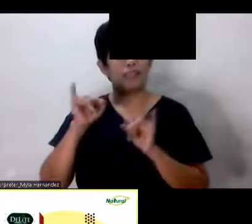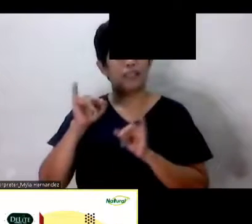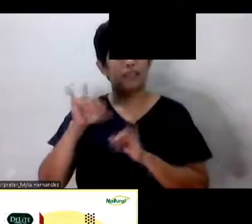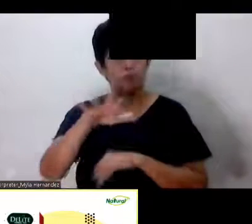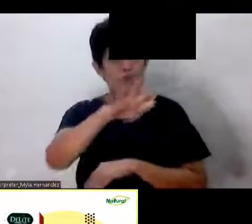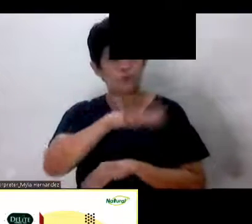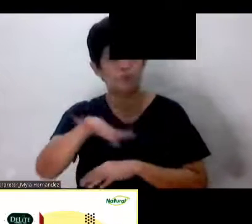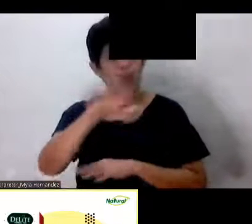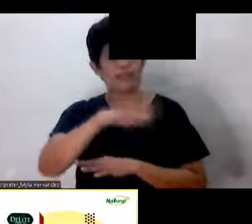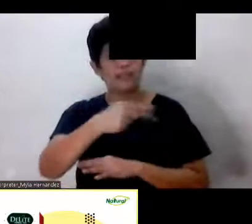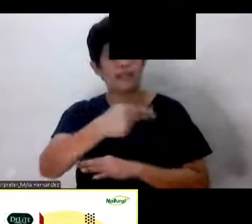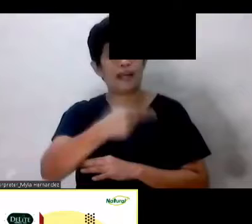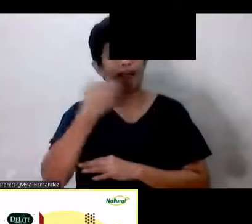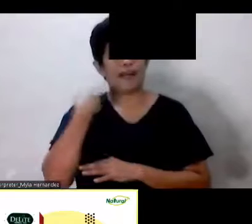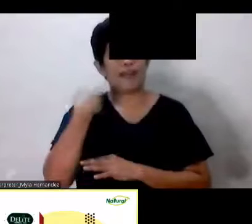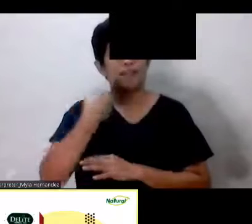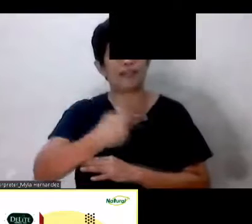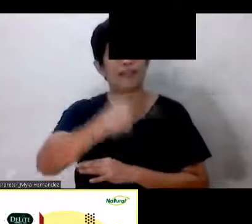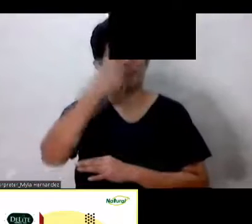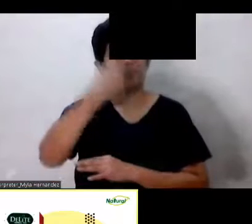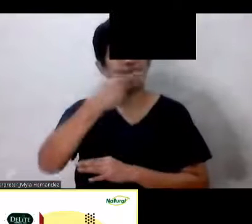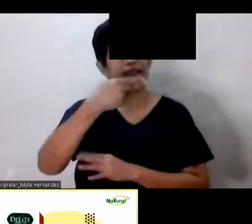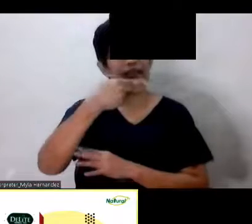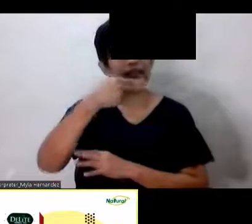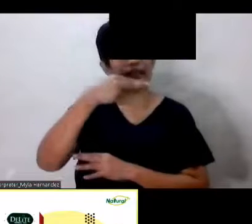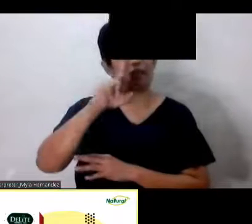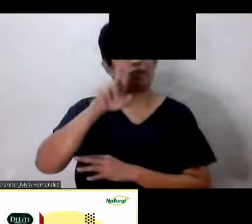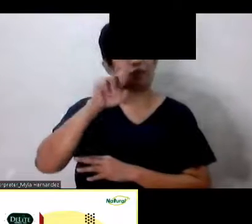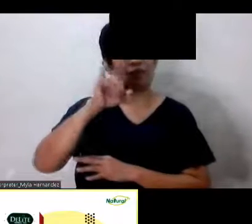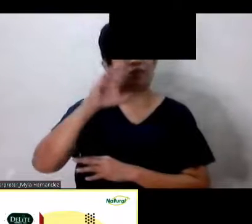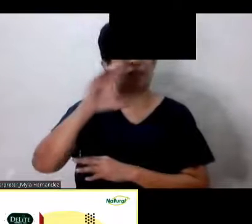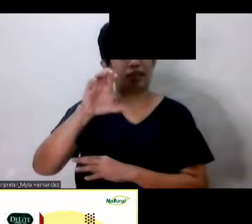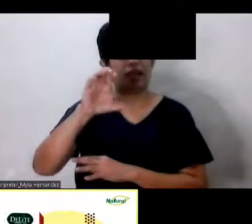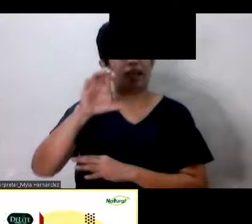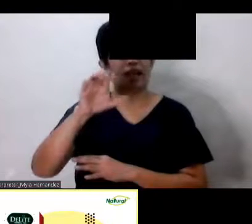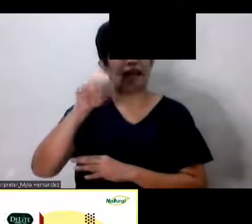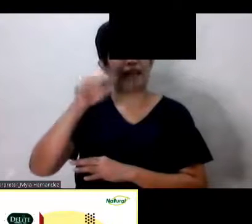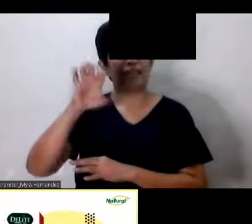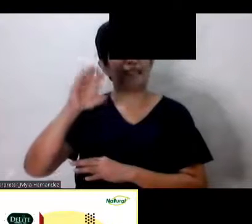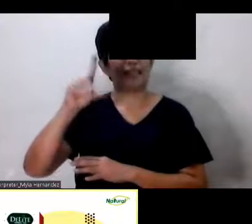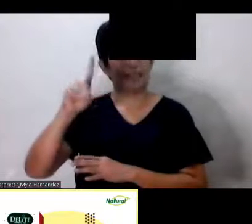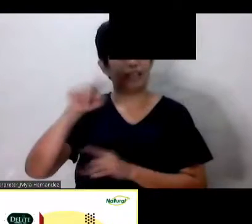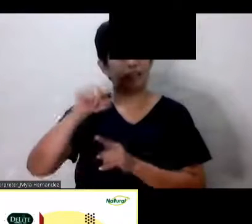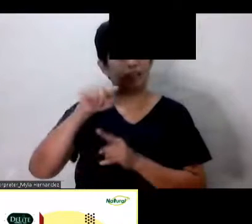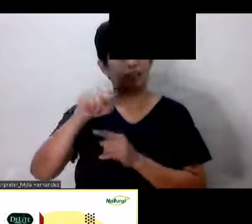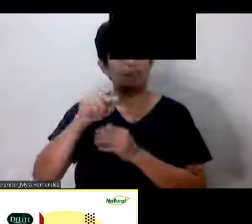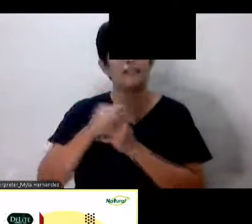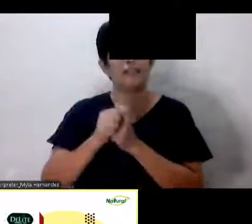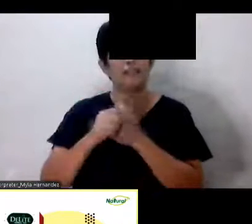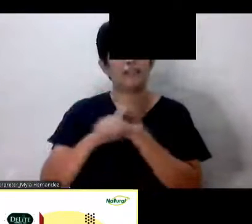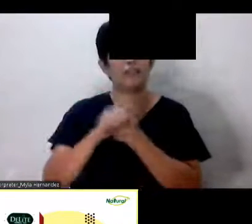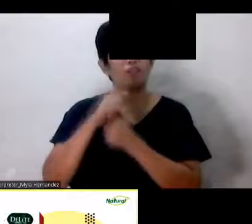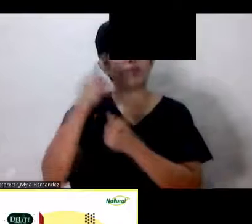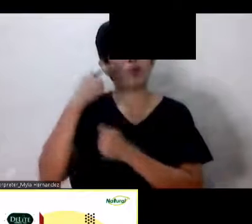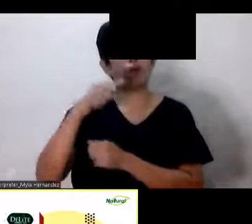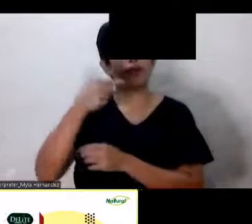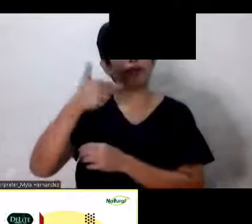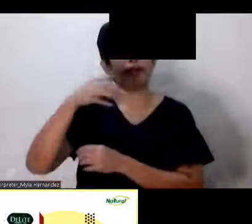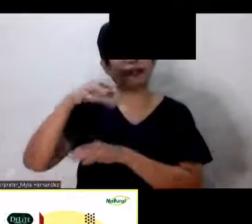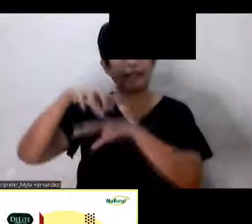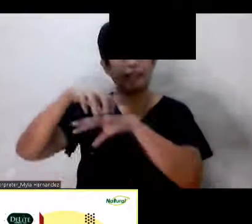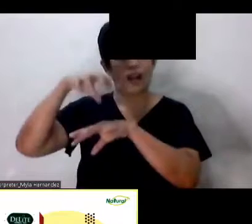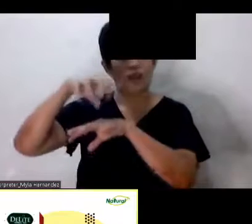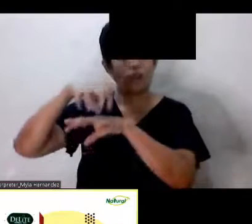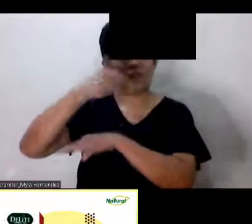uric acid kandidato po kayo for gout kandidato rin po kayo for kidney stone So ang